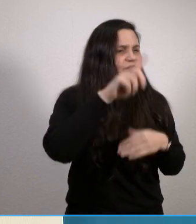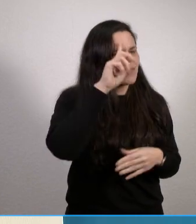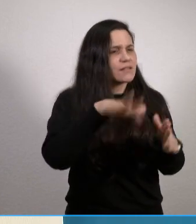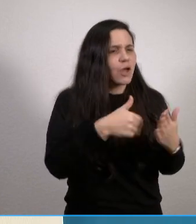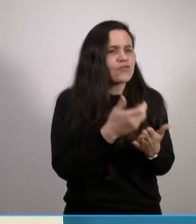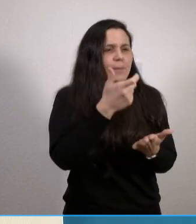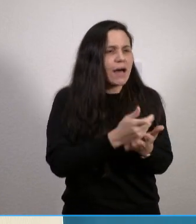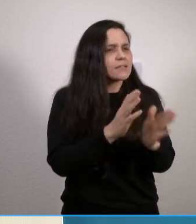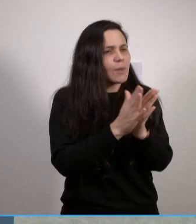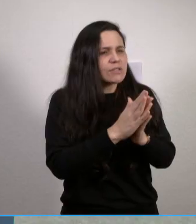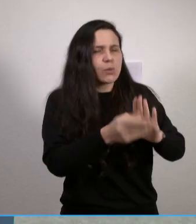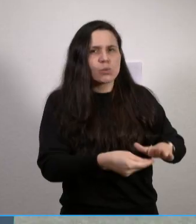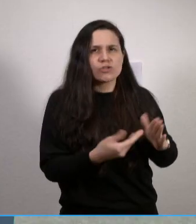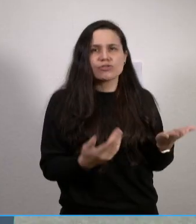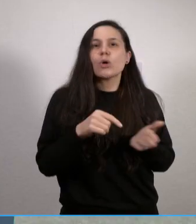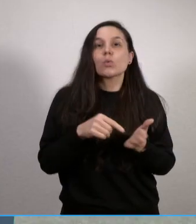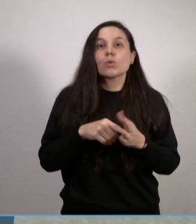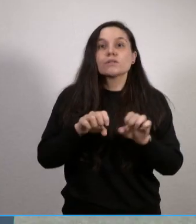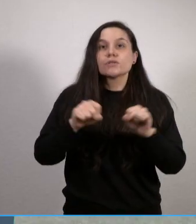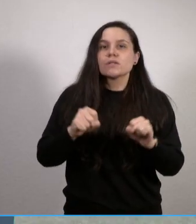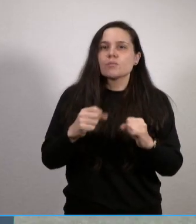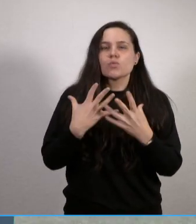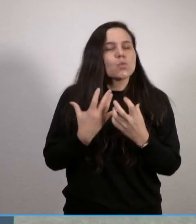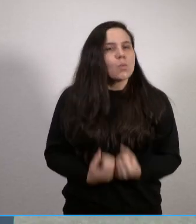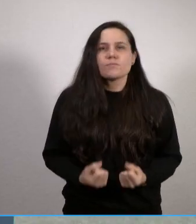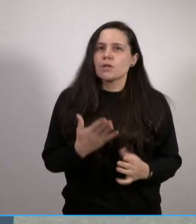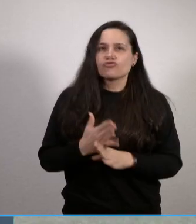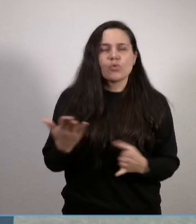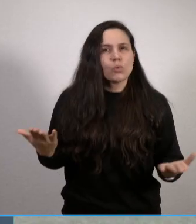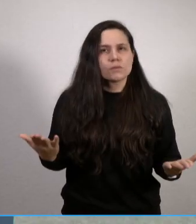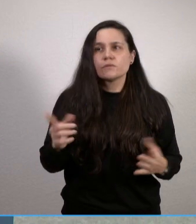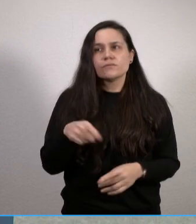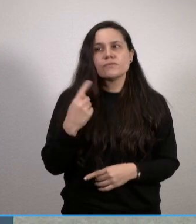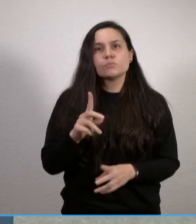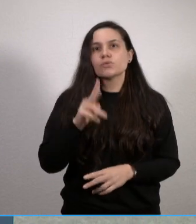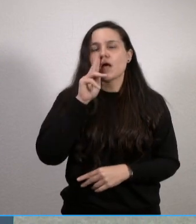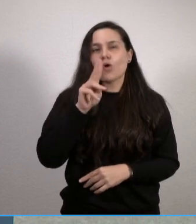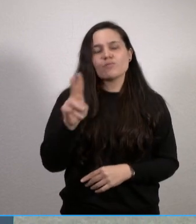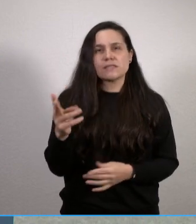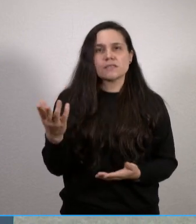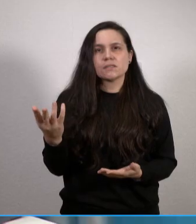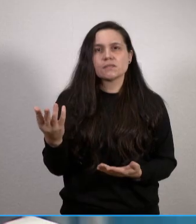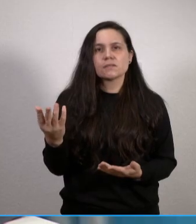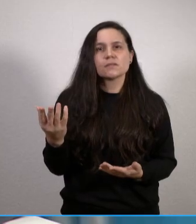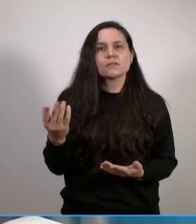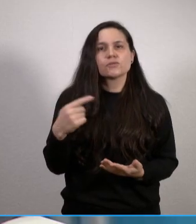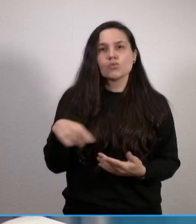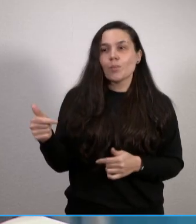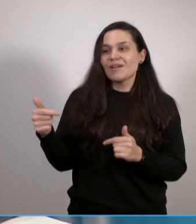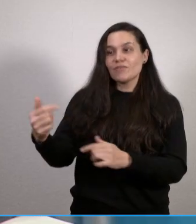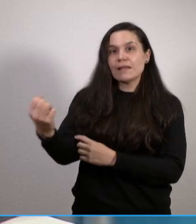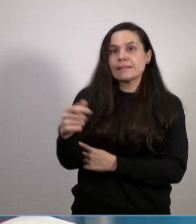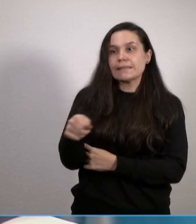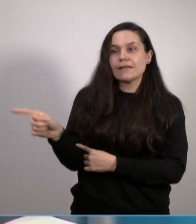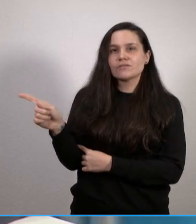noch mal zu übernehmen. Denn das System ist ausgelaugt und wir müssen wirklich aufpassen, dass gerade auf der Seite der Pflegekräfte